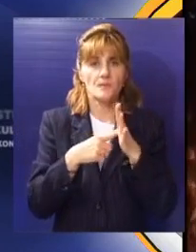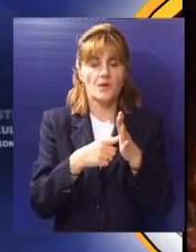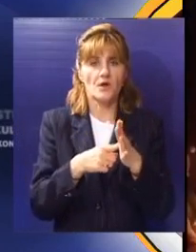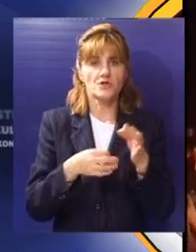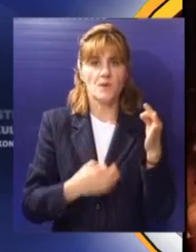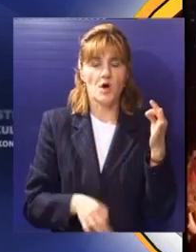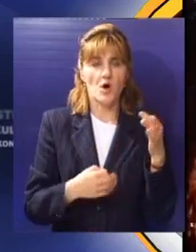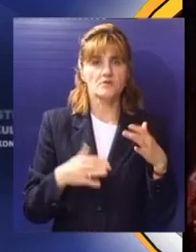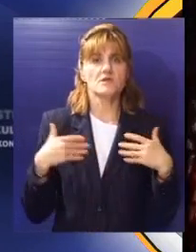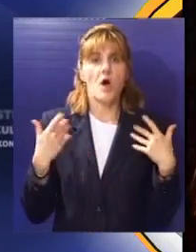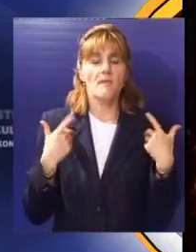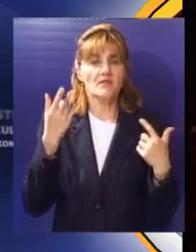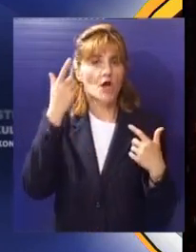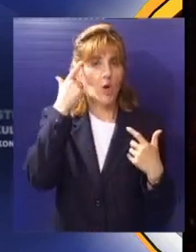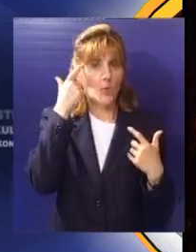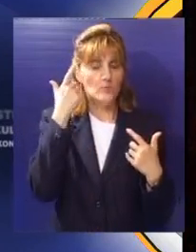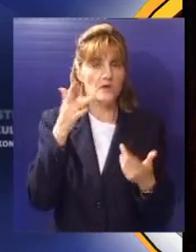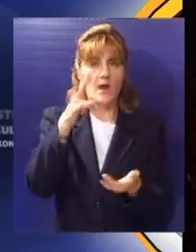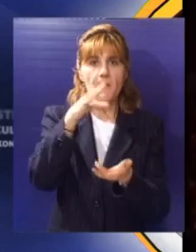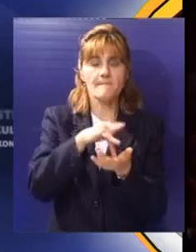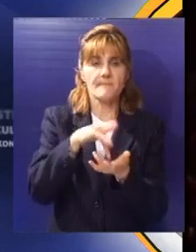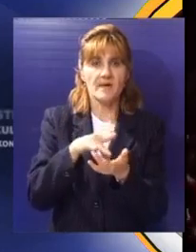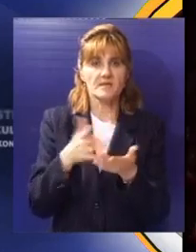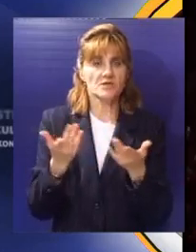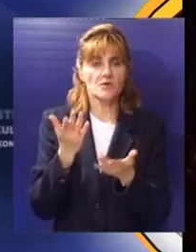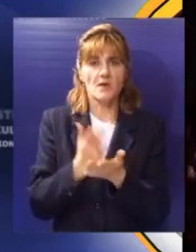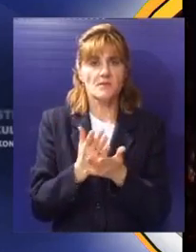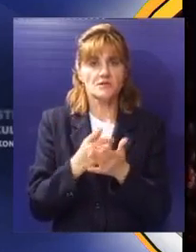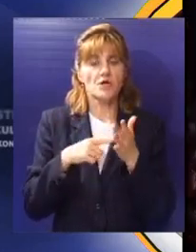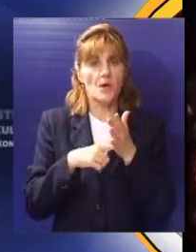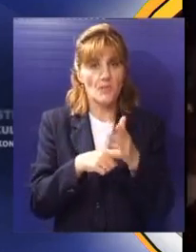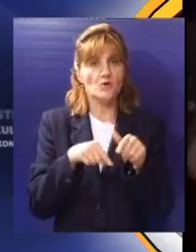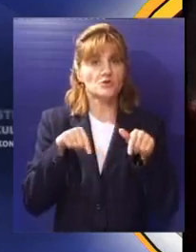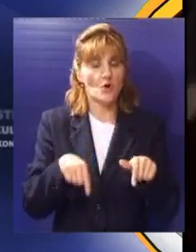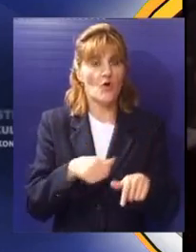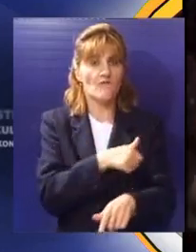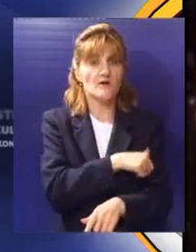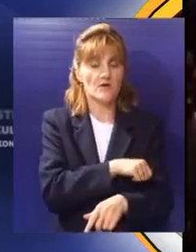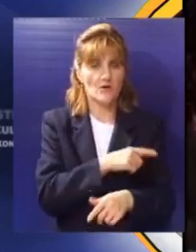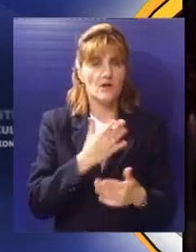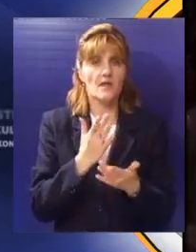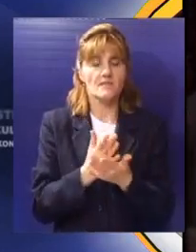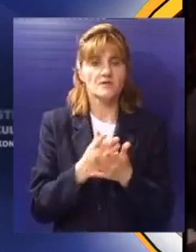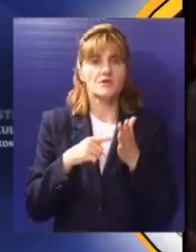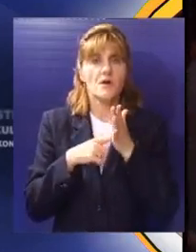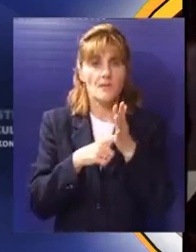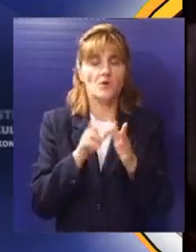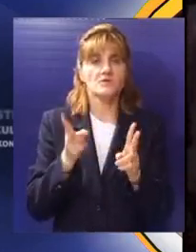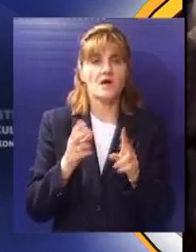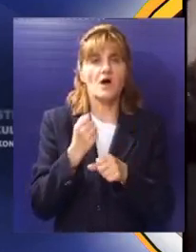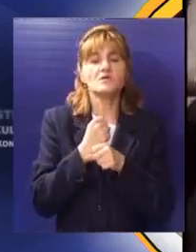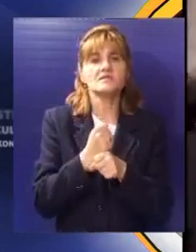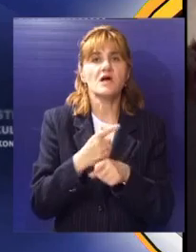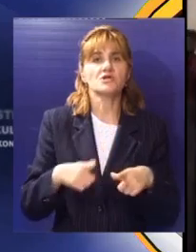afirmaciju koncepta o mladinske kulture. Mesto održavanja festivala ukazuje da i ovoga puta Light Motiv festivala afirmacija zaštite